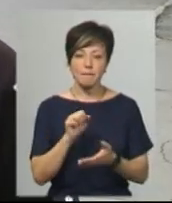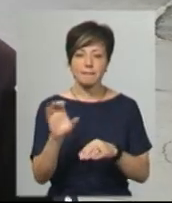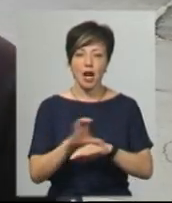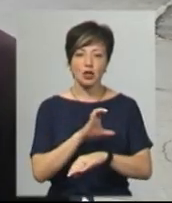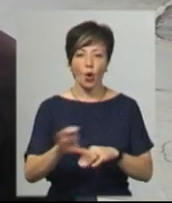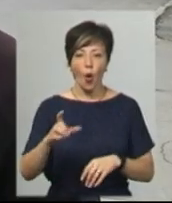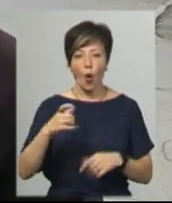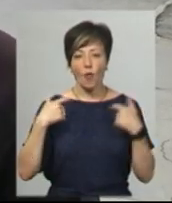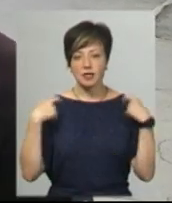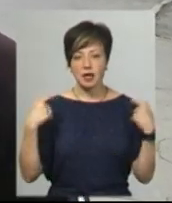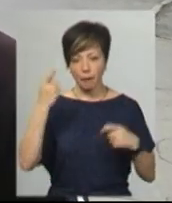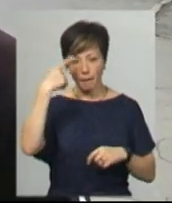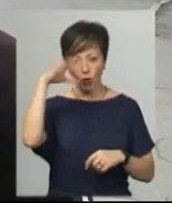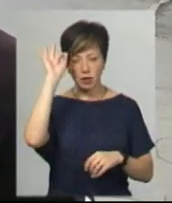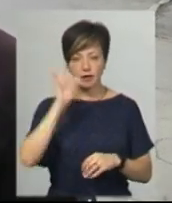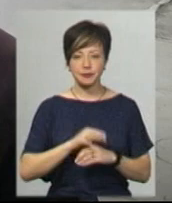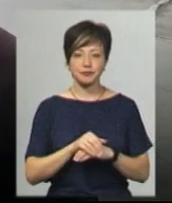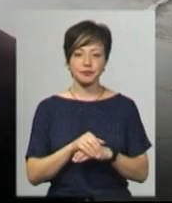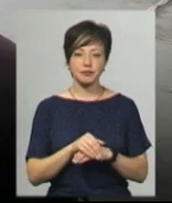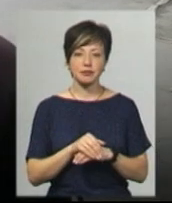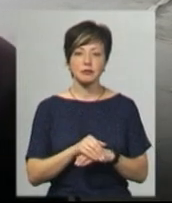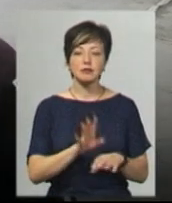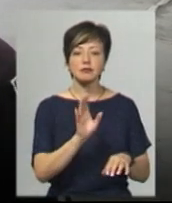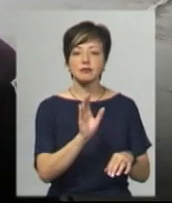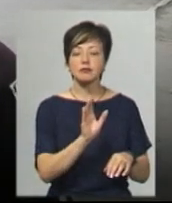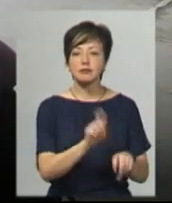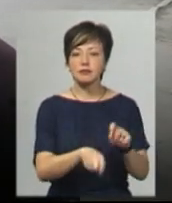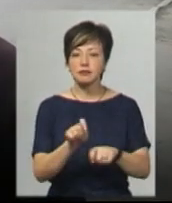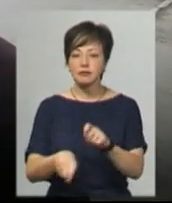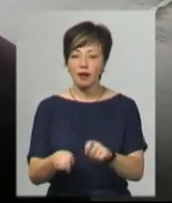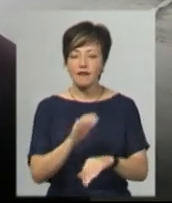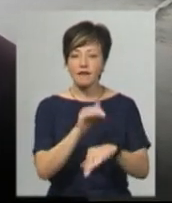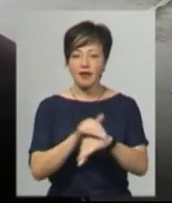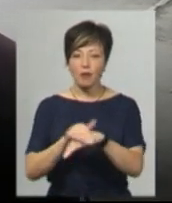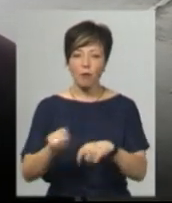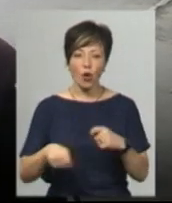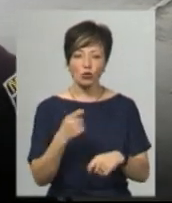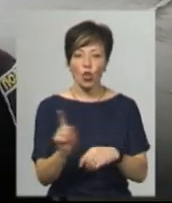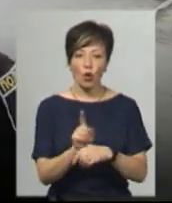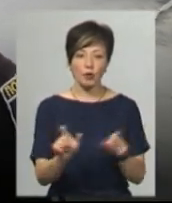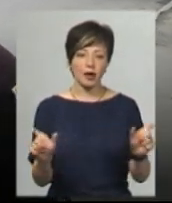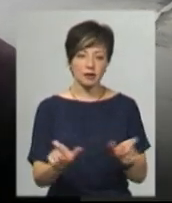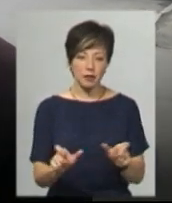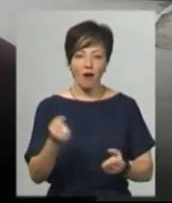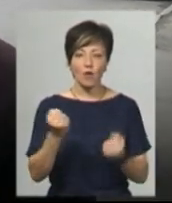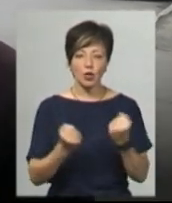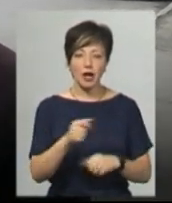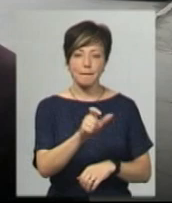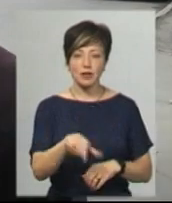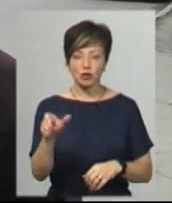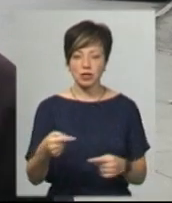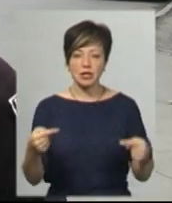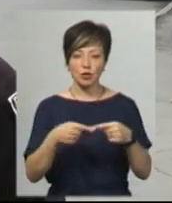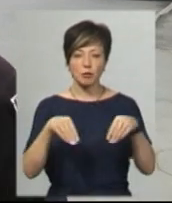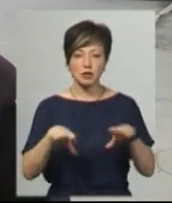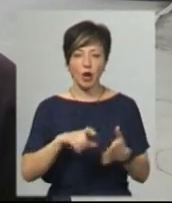поліції Роксолана Вовренюк. Відпрацювання по виявленню порушення норм карантину водіями та пасажирами громадського транспорту. А саме згідно